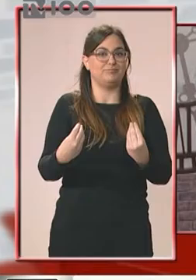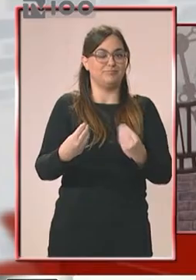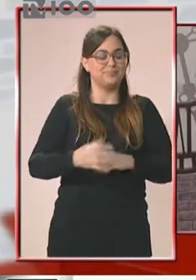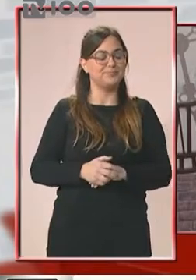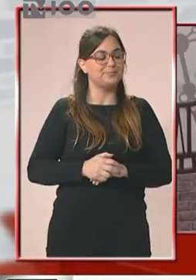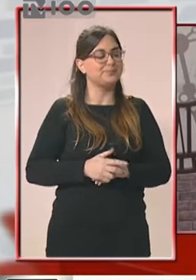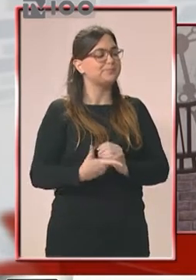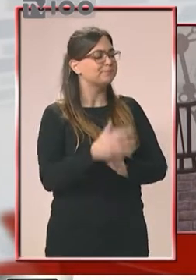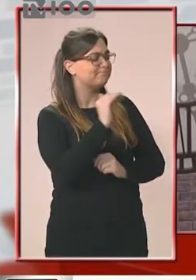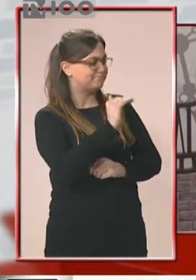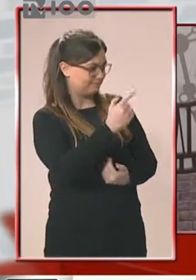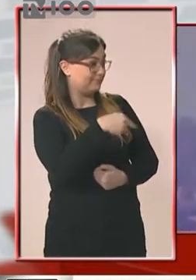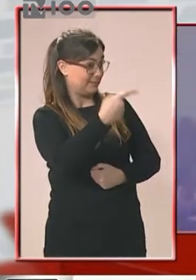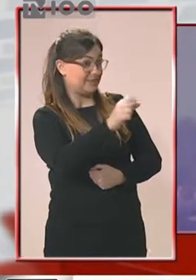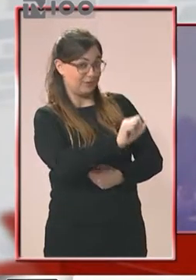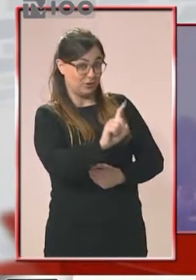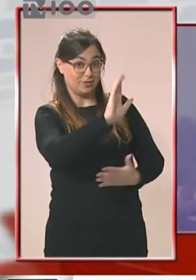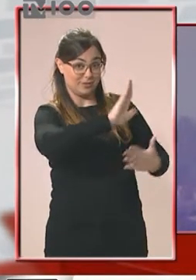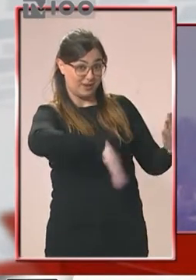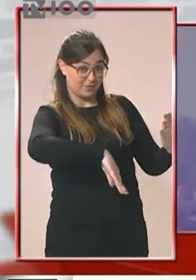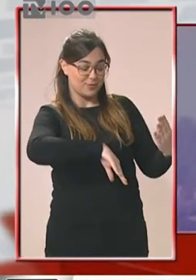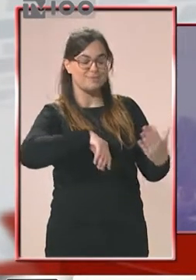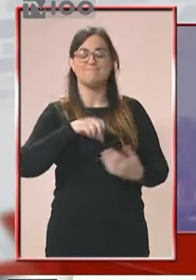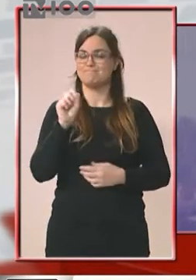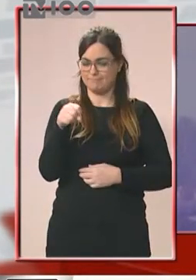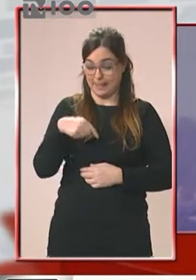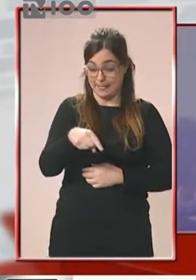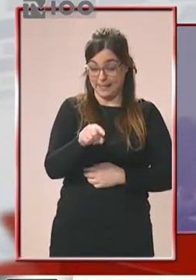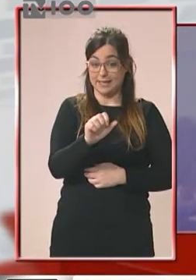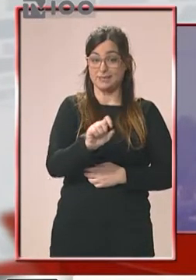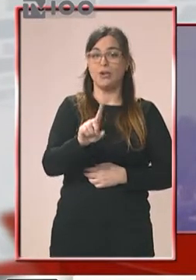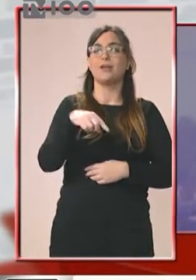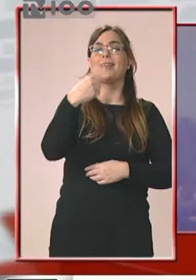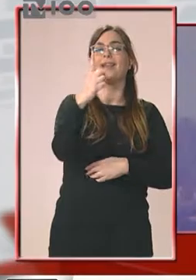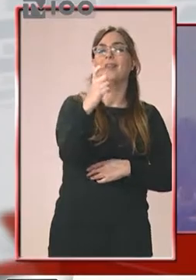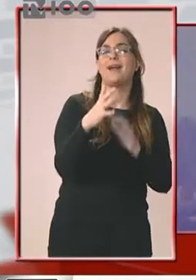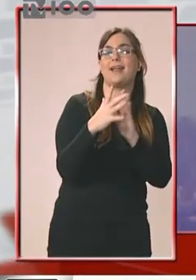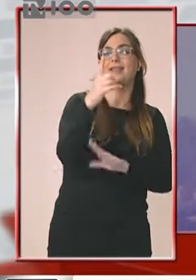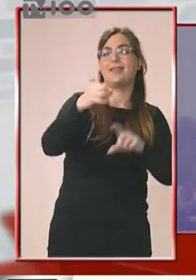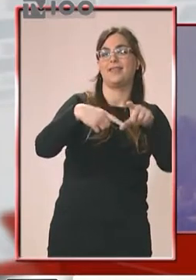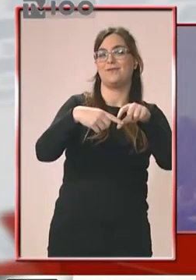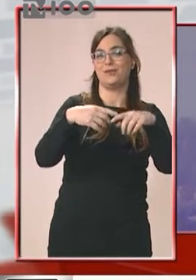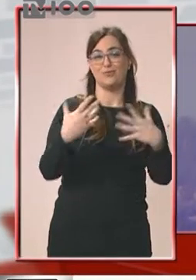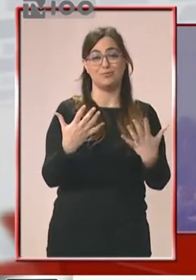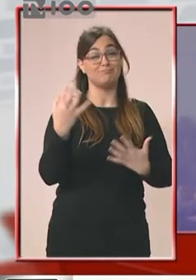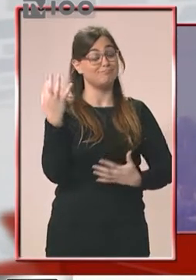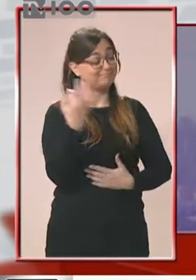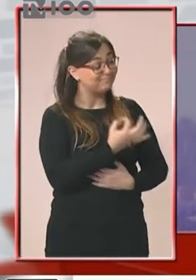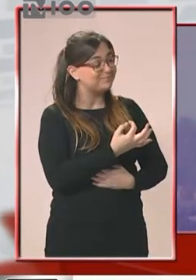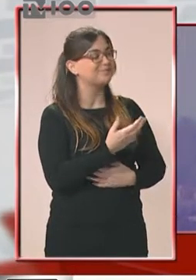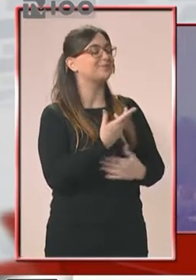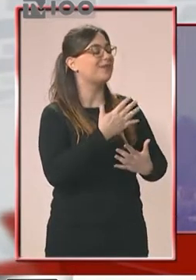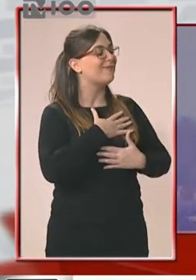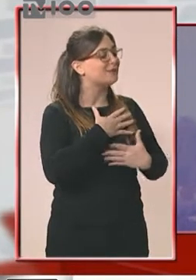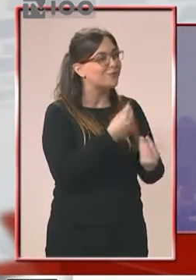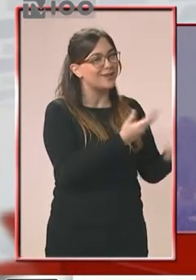Σαββατοκύριακο είναι το τελευταίο. Ναι. Όχι αυτό που μας έρχεται 10-11. 10-11. Θαυμάσια. Σας ευχαριστώ πολύ που ήρθατε. Εμείς σας